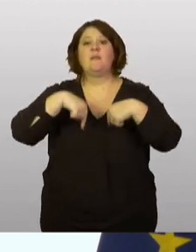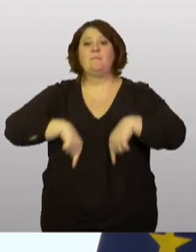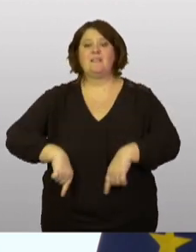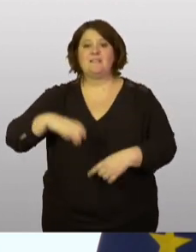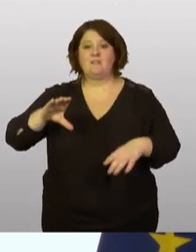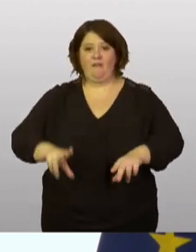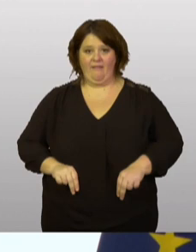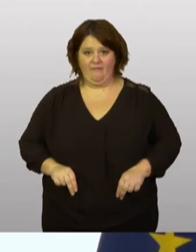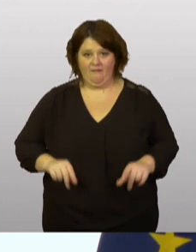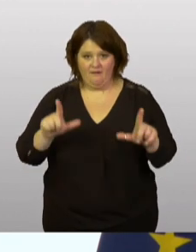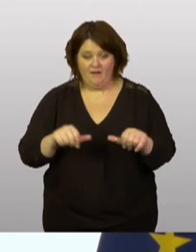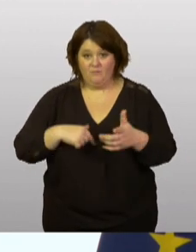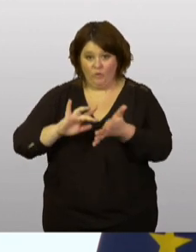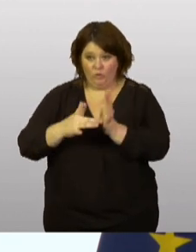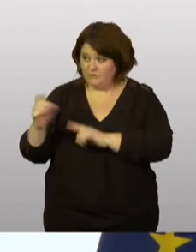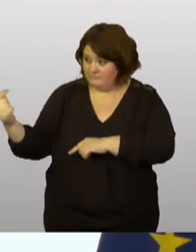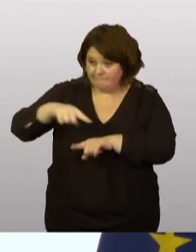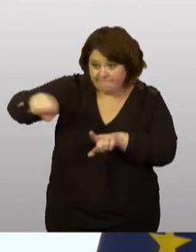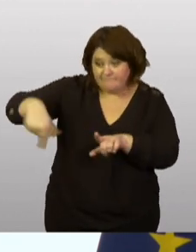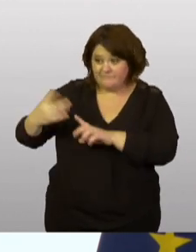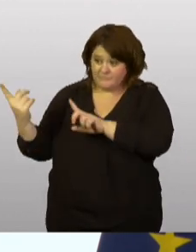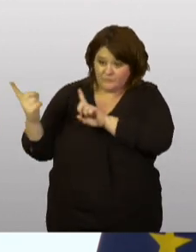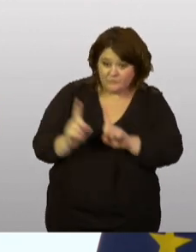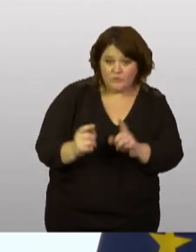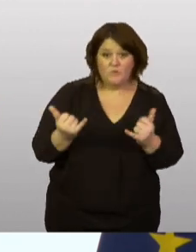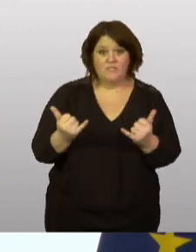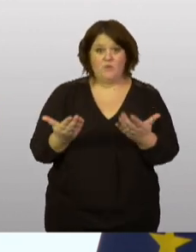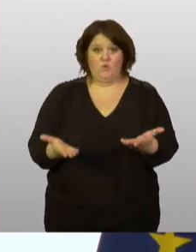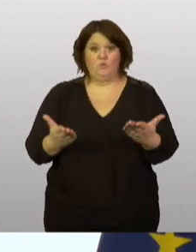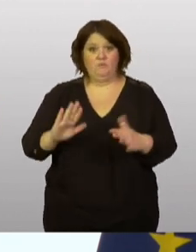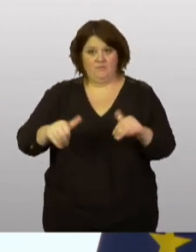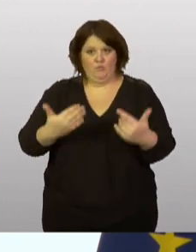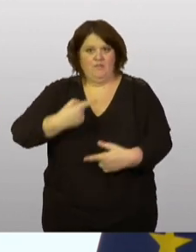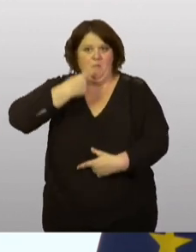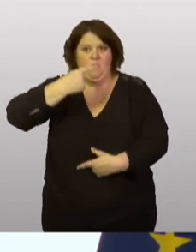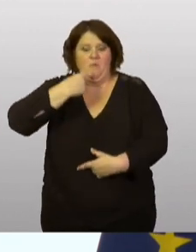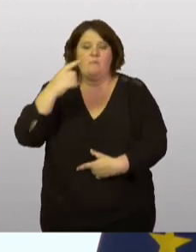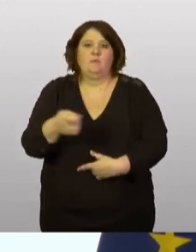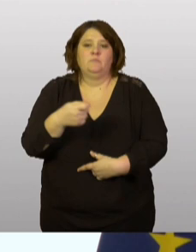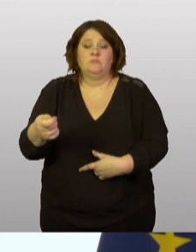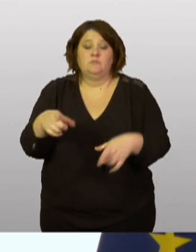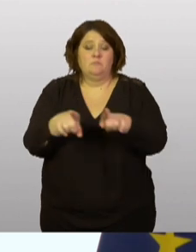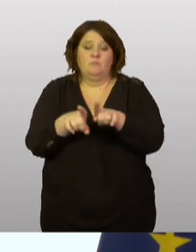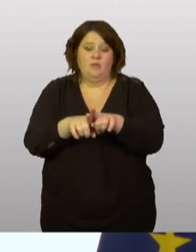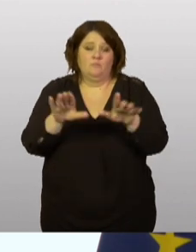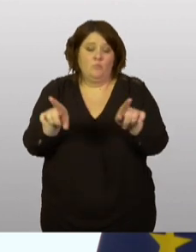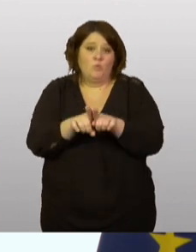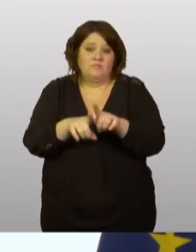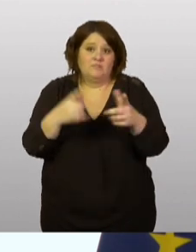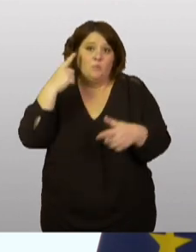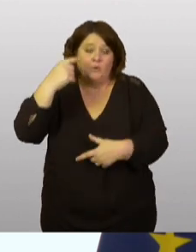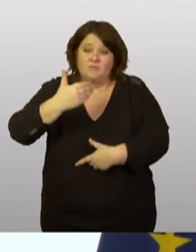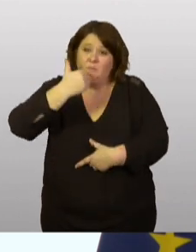Elles étaient toutes ici aujourd'hui avec nous. C'est pour cela que j'en parle. Mais de même, je veux remercier